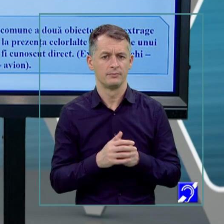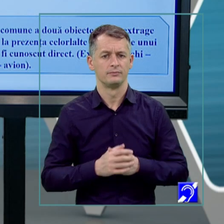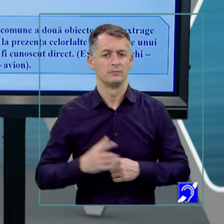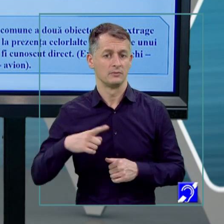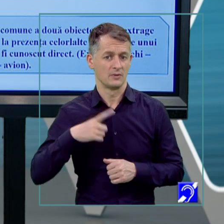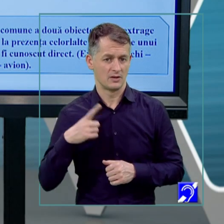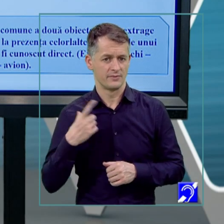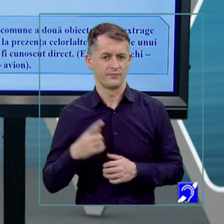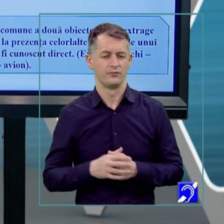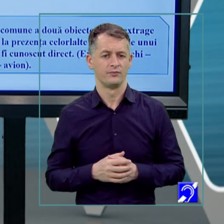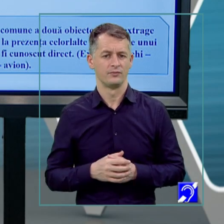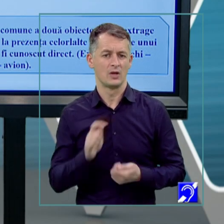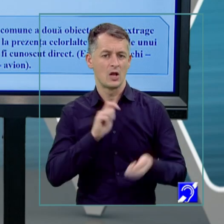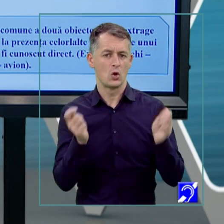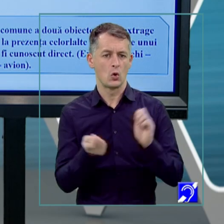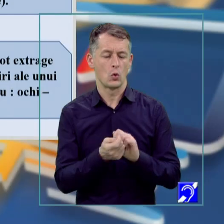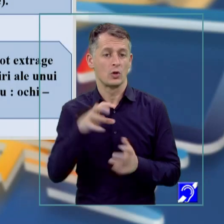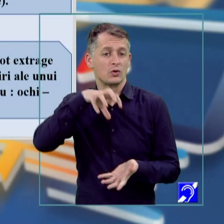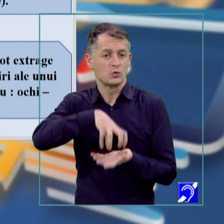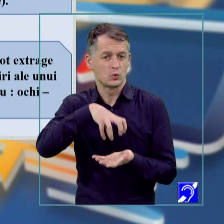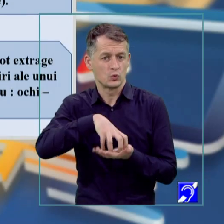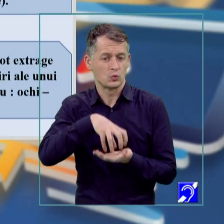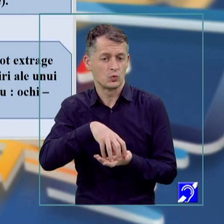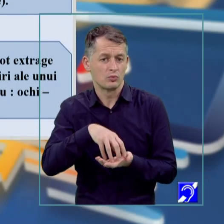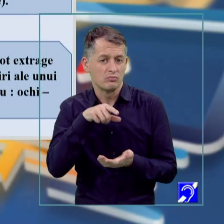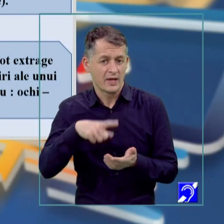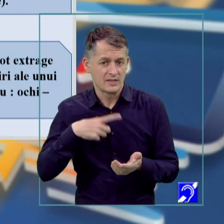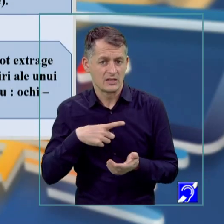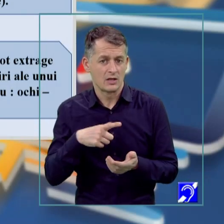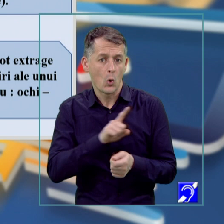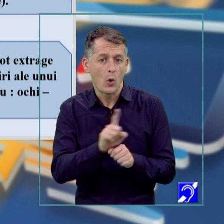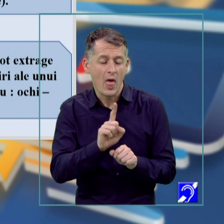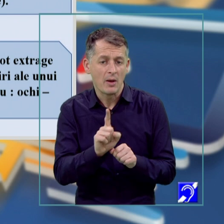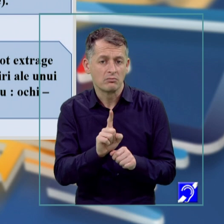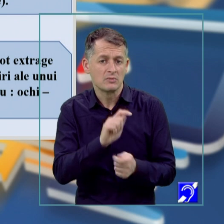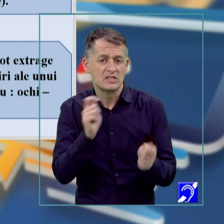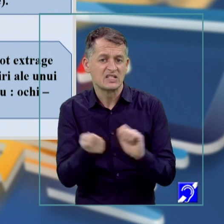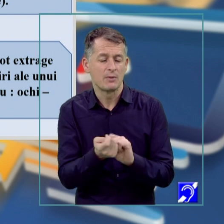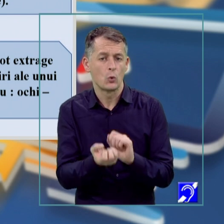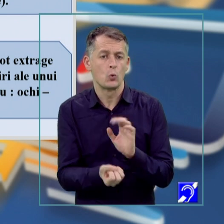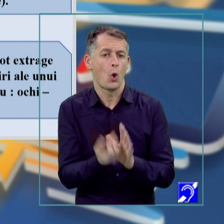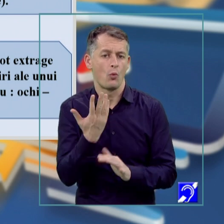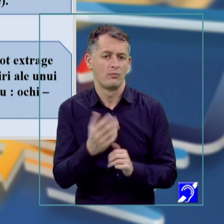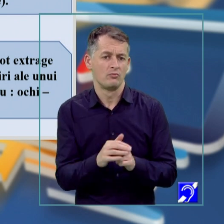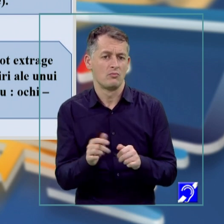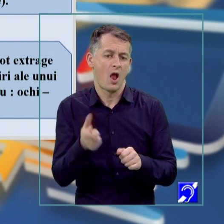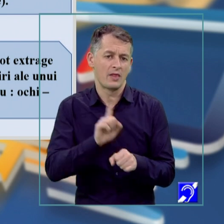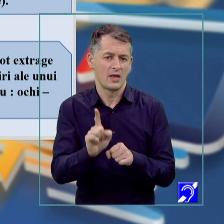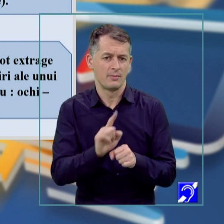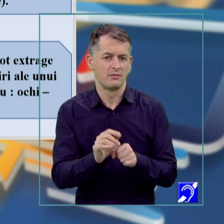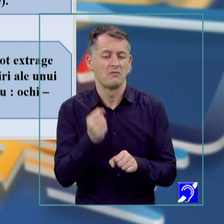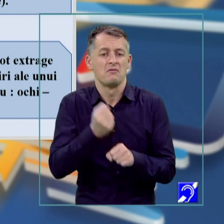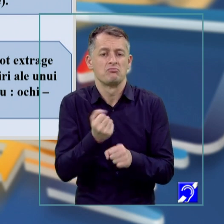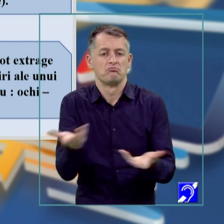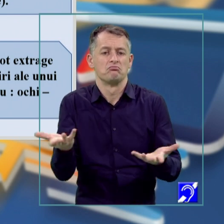în înlocuirea într-o structură existentă a unui element cu altul nou. Cum înlocuim noi acum, de exemplu, facem mobilă